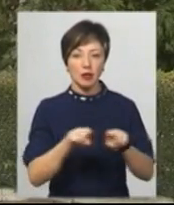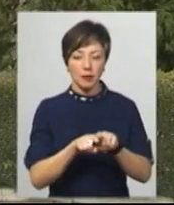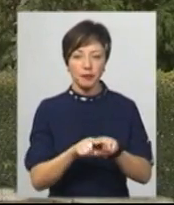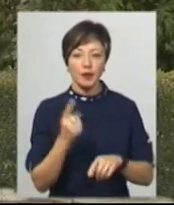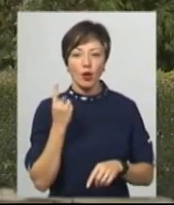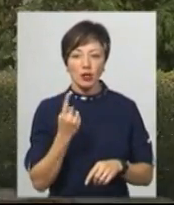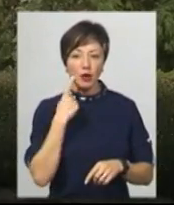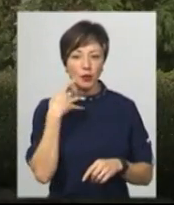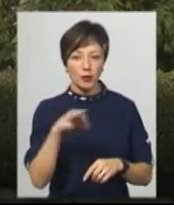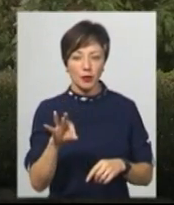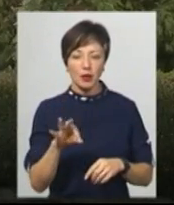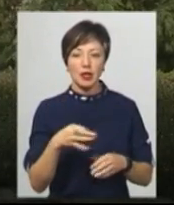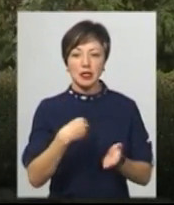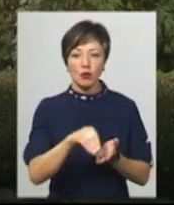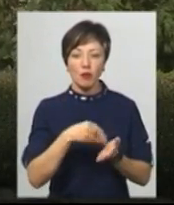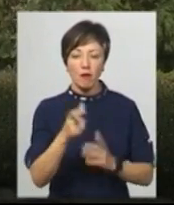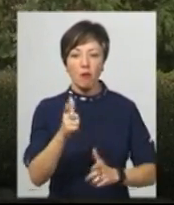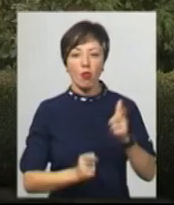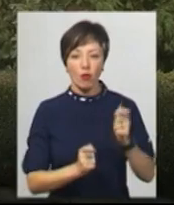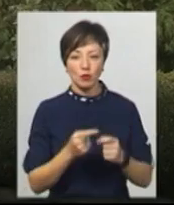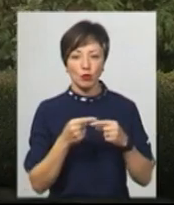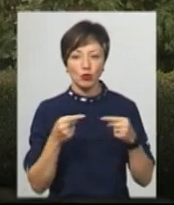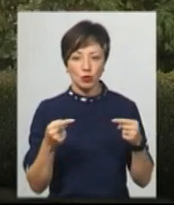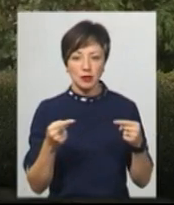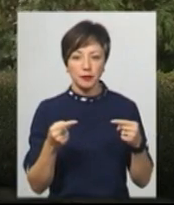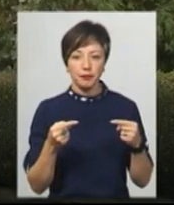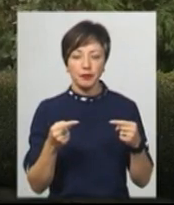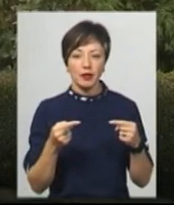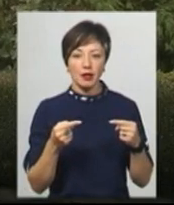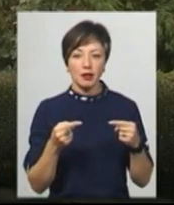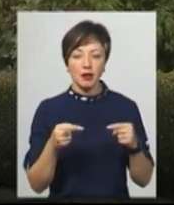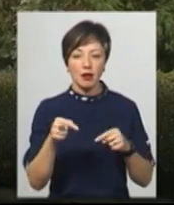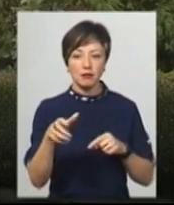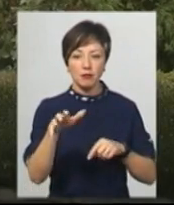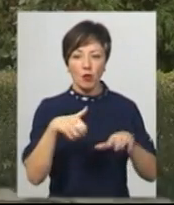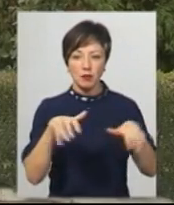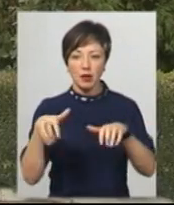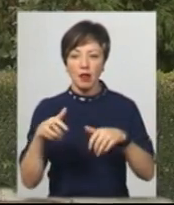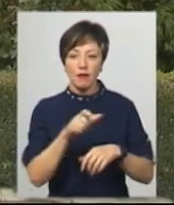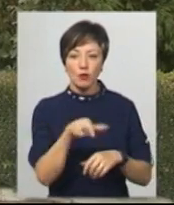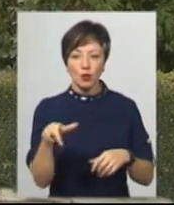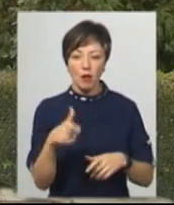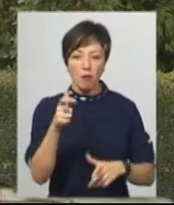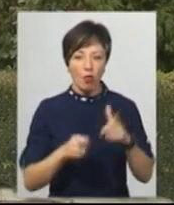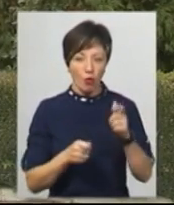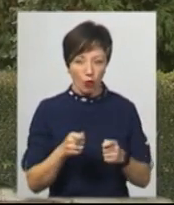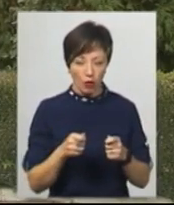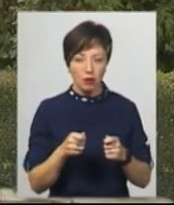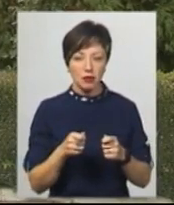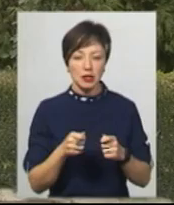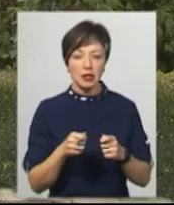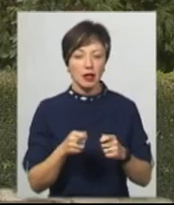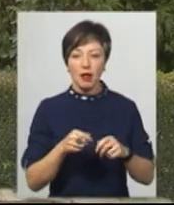Одна з недобросовісних закупівельників молочної продукції набрала в людей продукцію, тобто молоко,